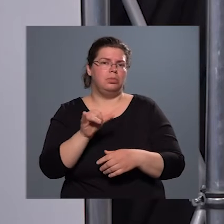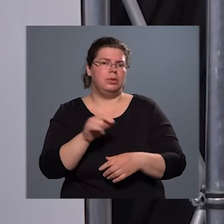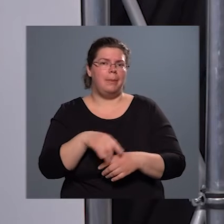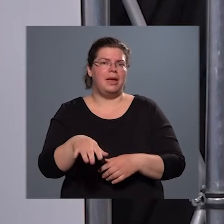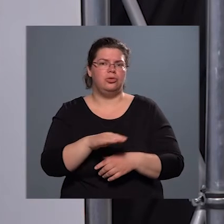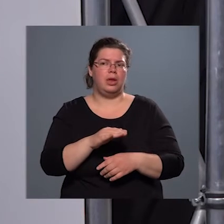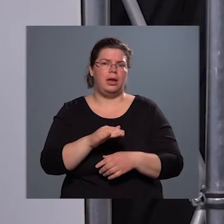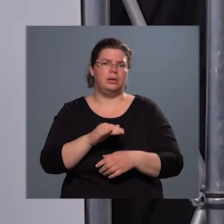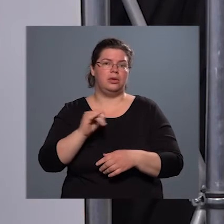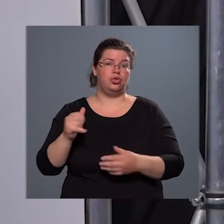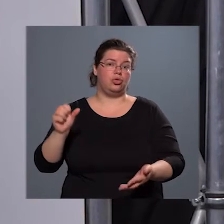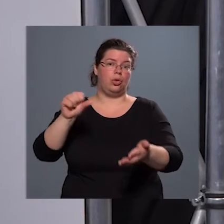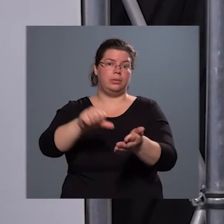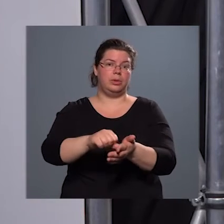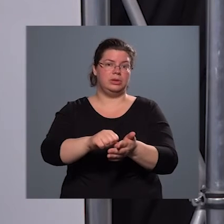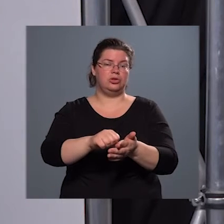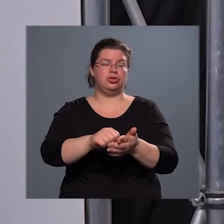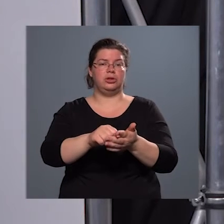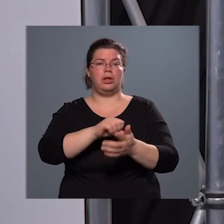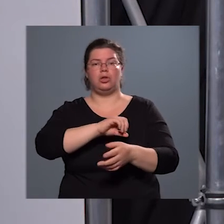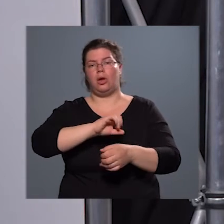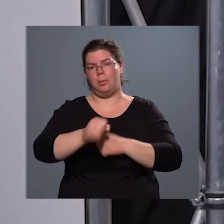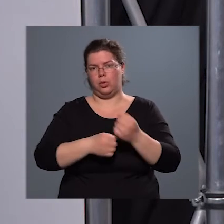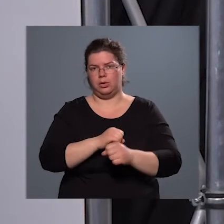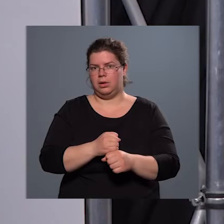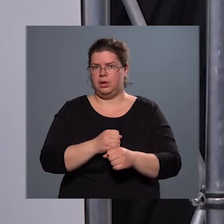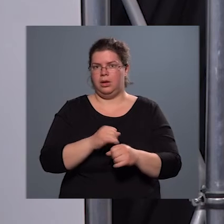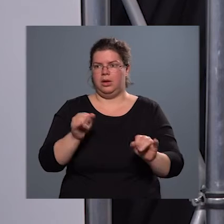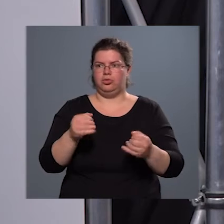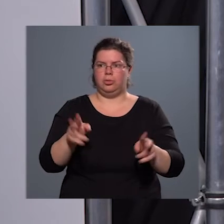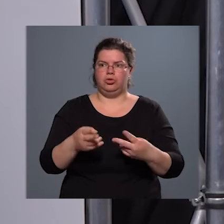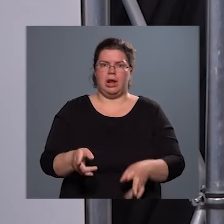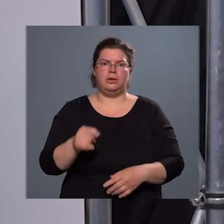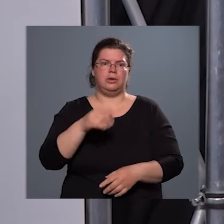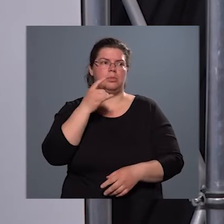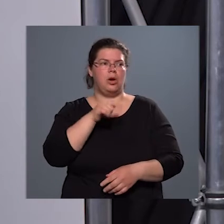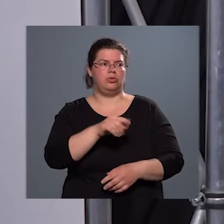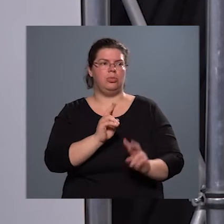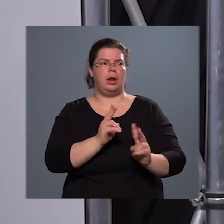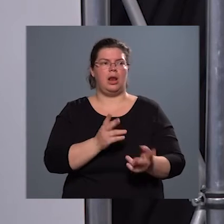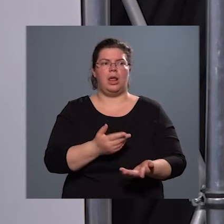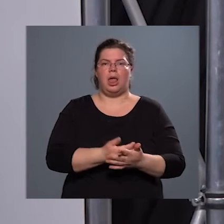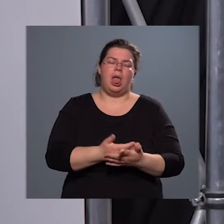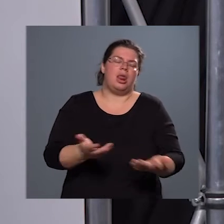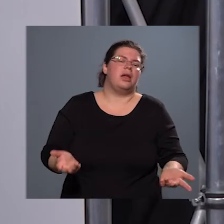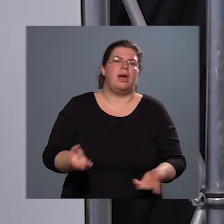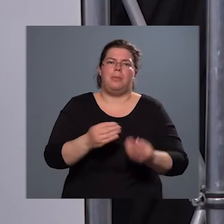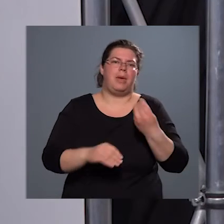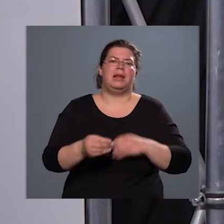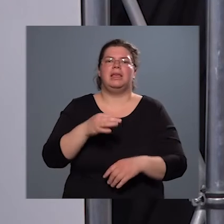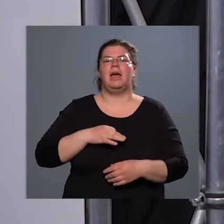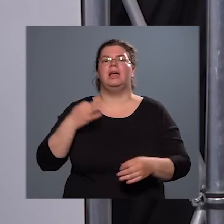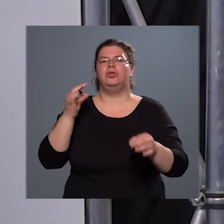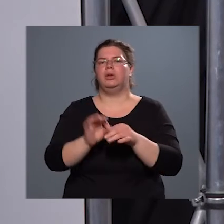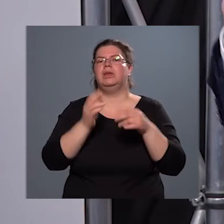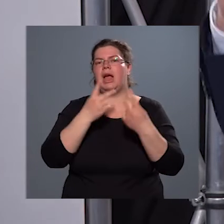is központosítottan és centralizáltan működik, és nem is lehet, hogy itt a Bajcsiba legyen, hiszen egy egészségügyi ellátórendszer az